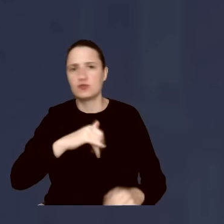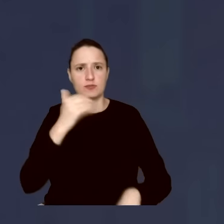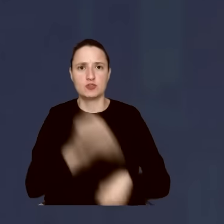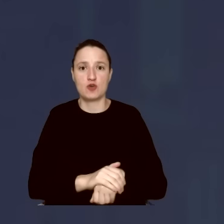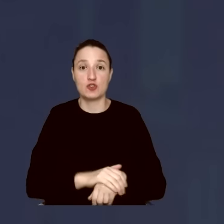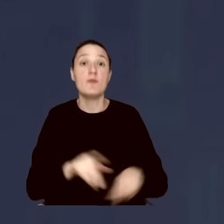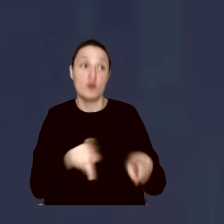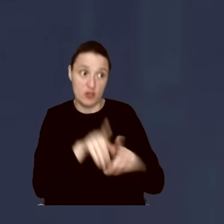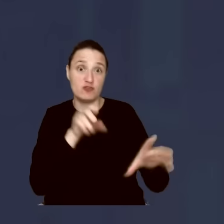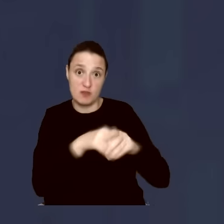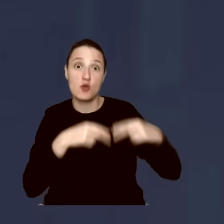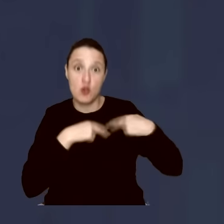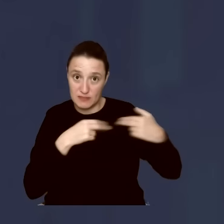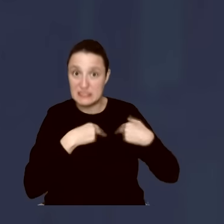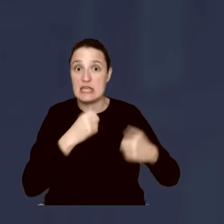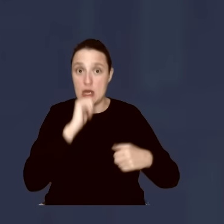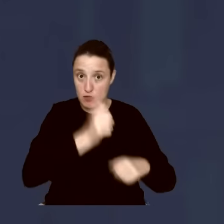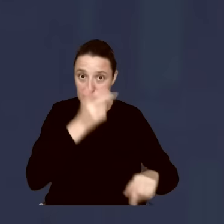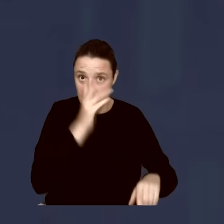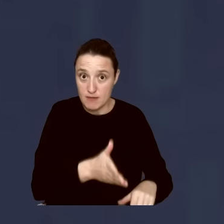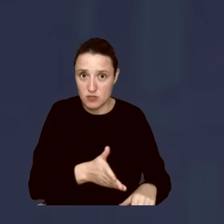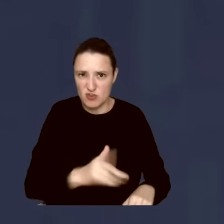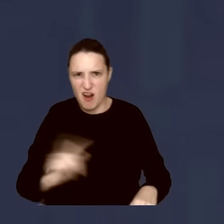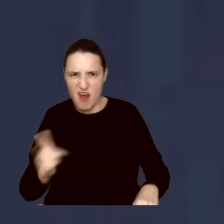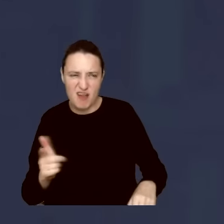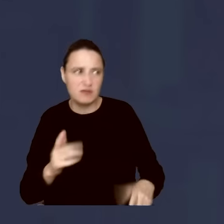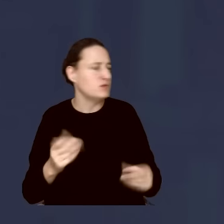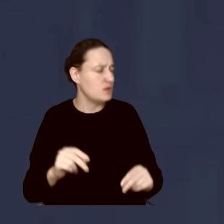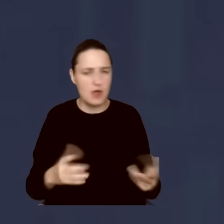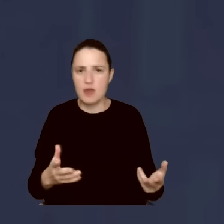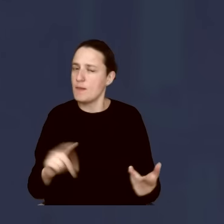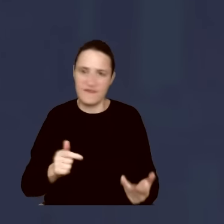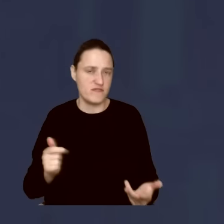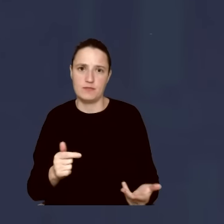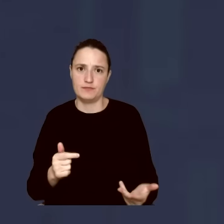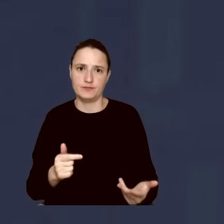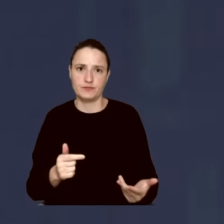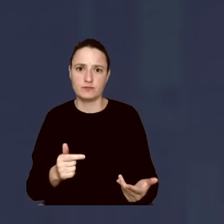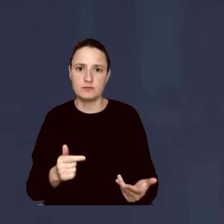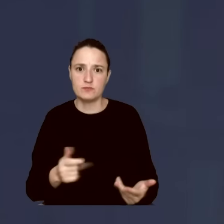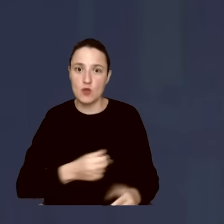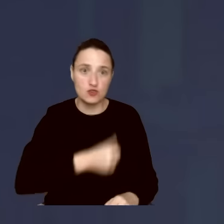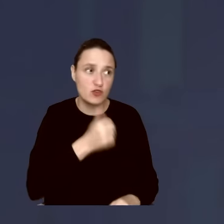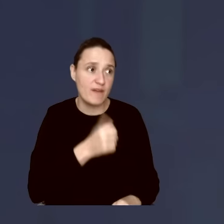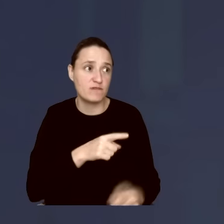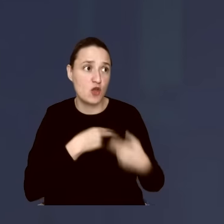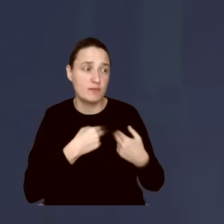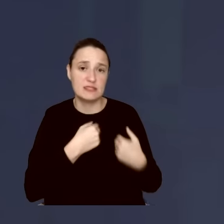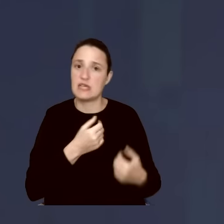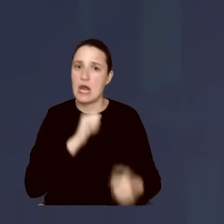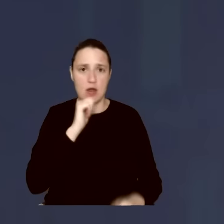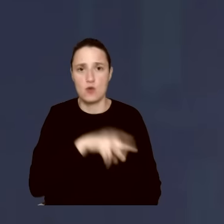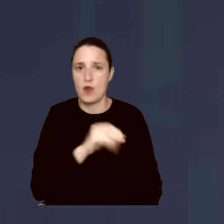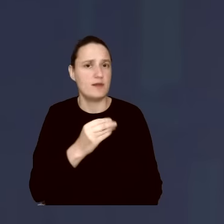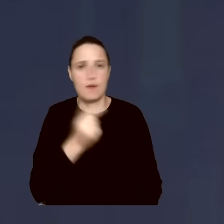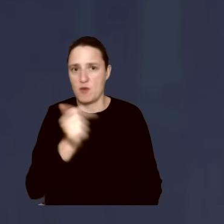Europejskiej poprzez wskazanie ze swojego grona szefa czy szefowej tejże Komisji Europejskiej. Proszę